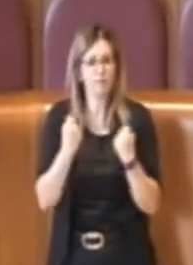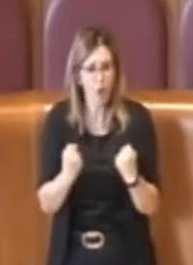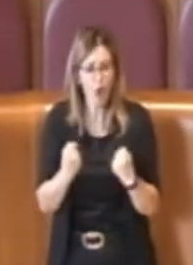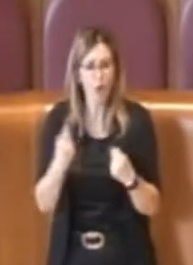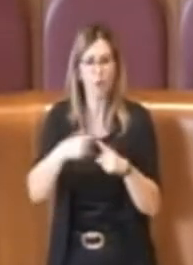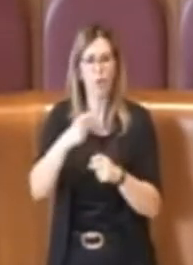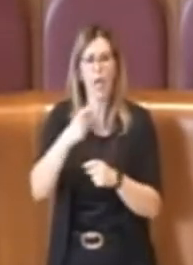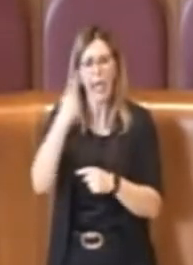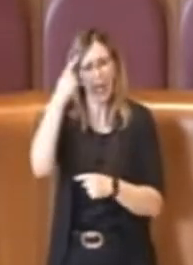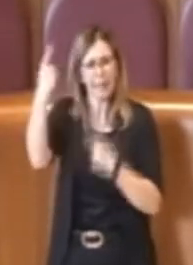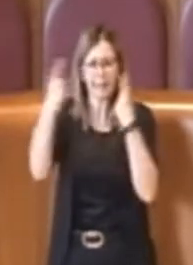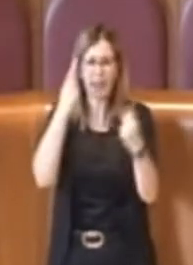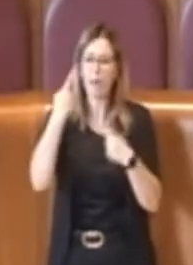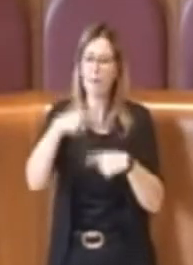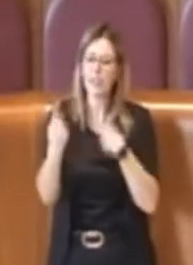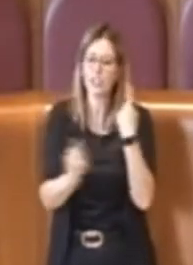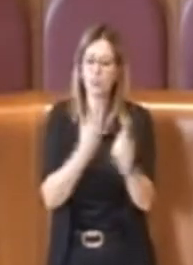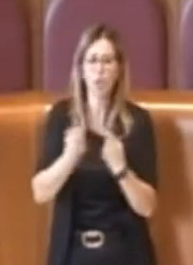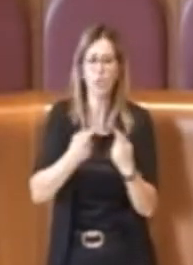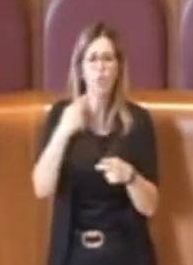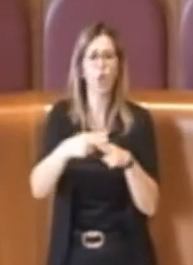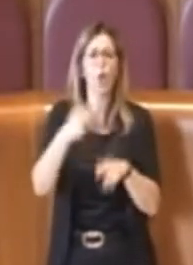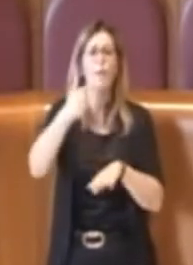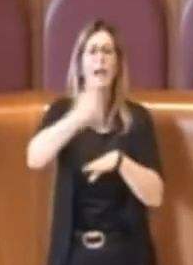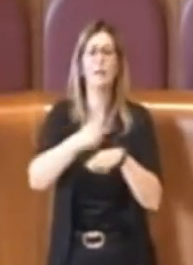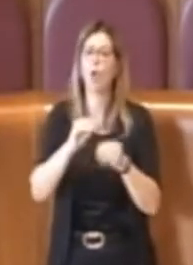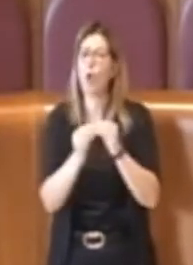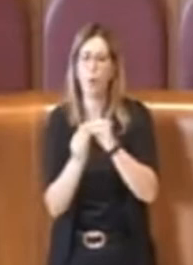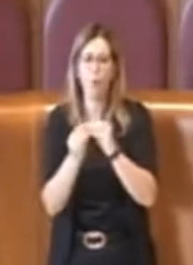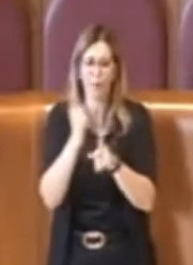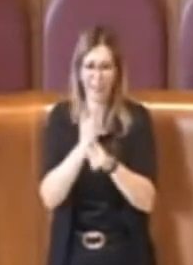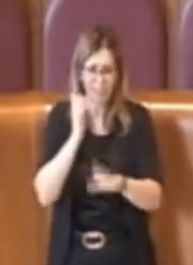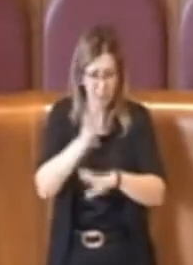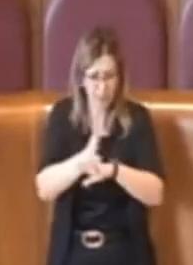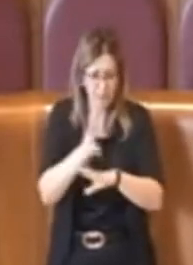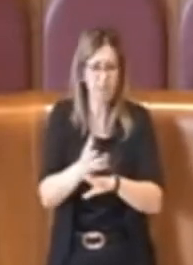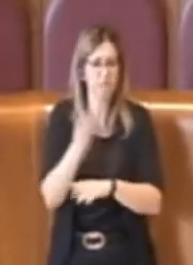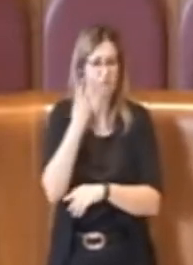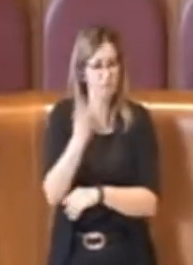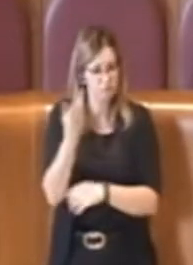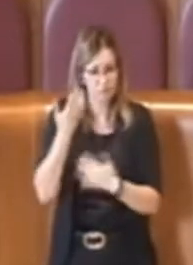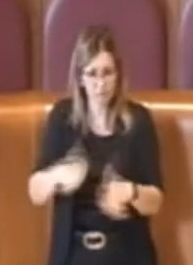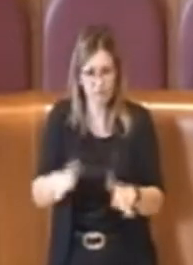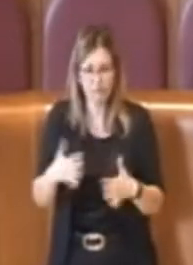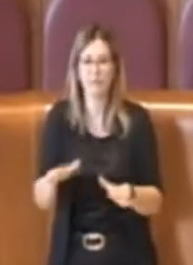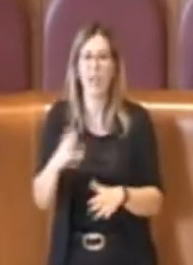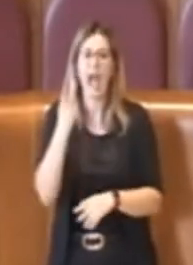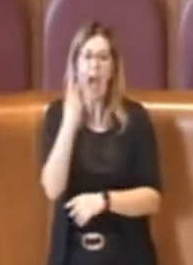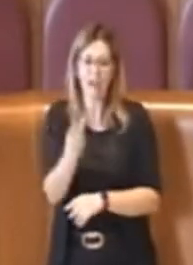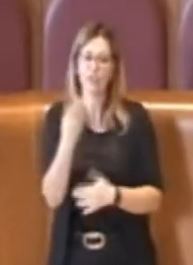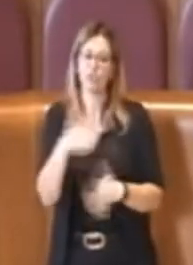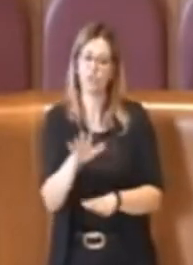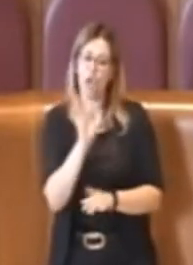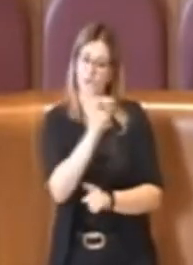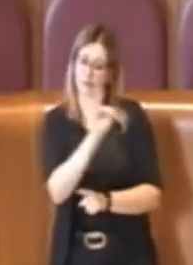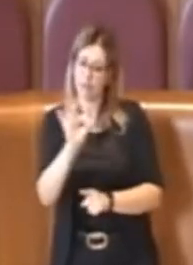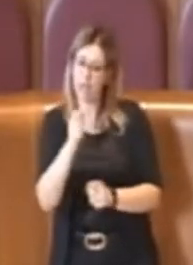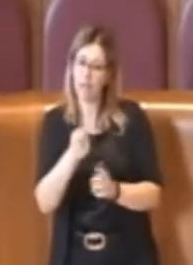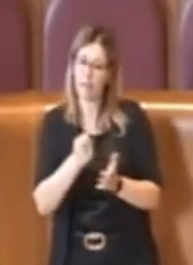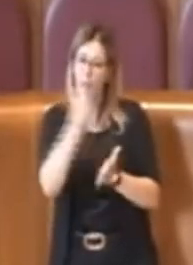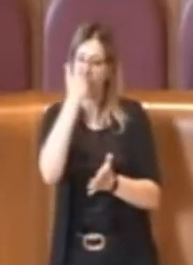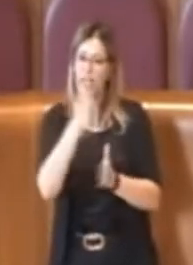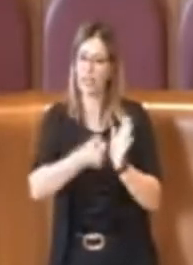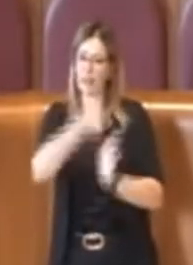capitale, dove già ha individuato le priorità, dove intervenire, dove